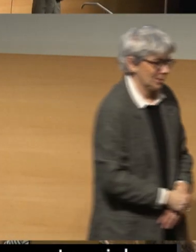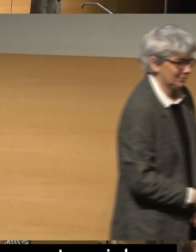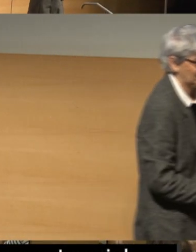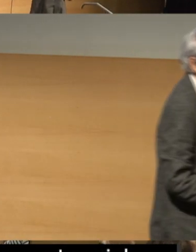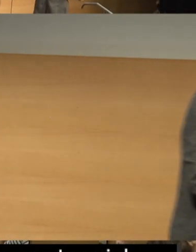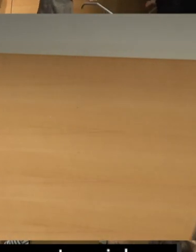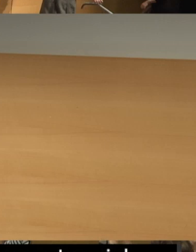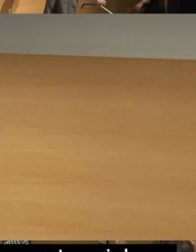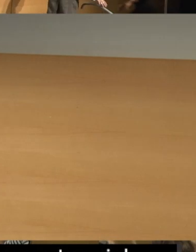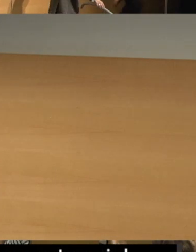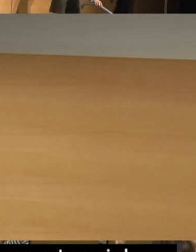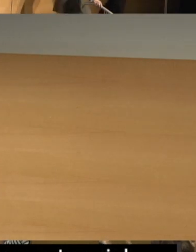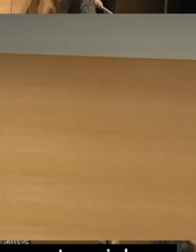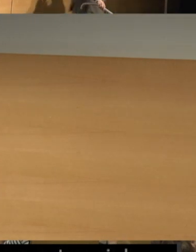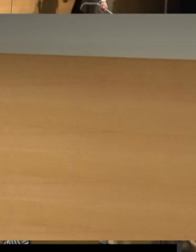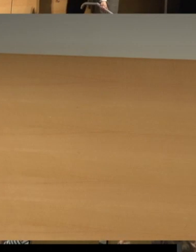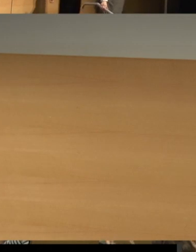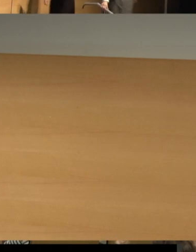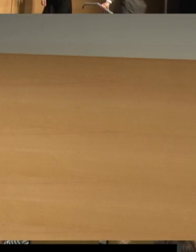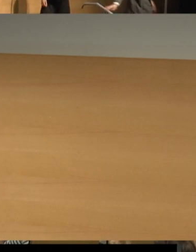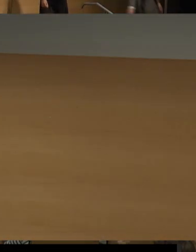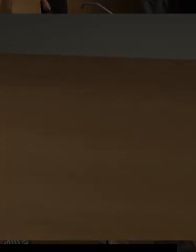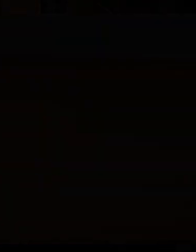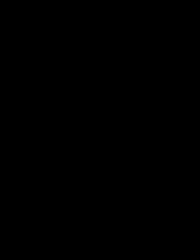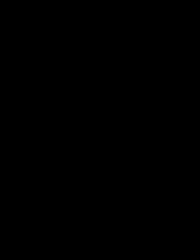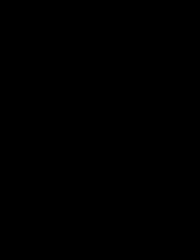Applaudissements Applaudissements Applaudissements